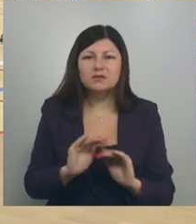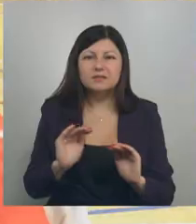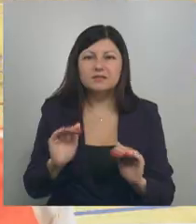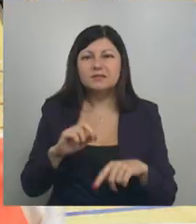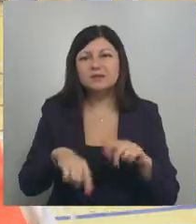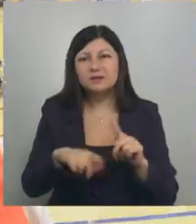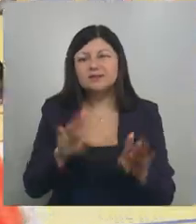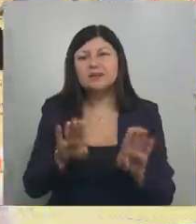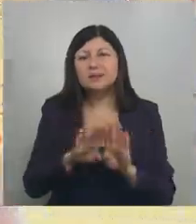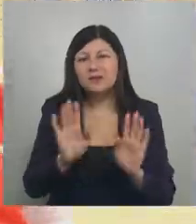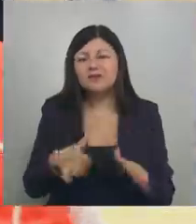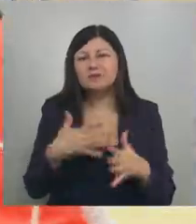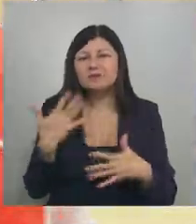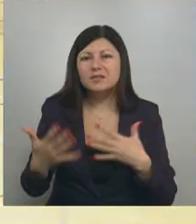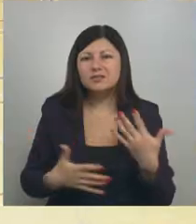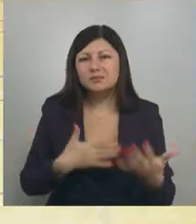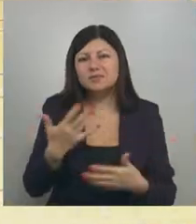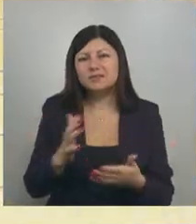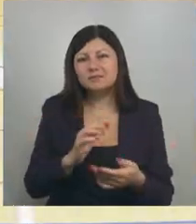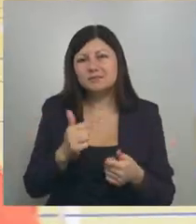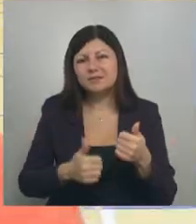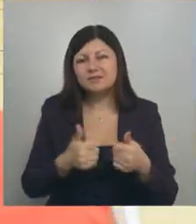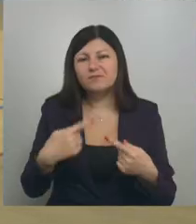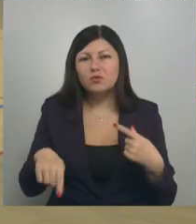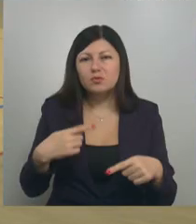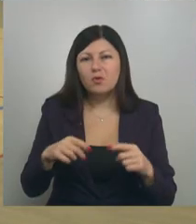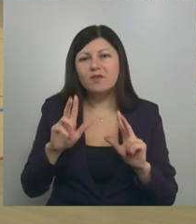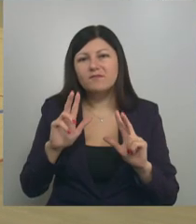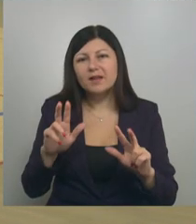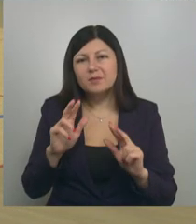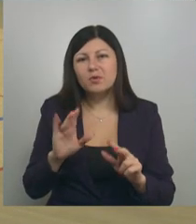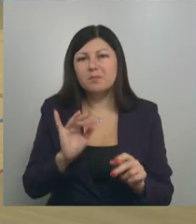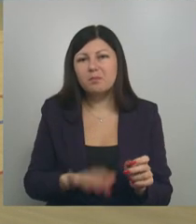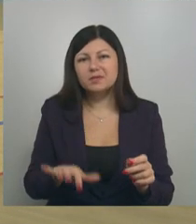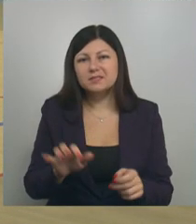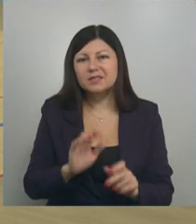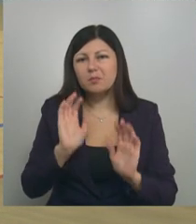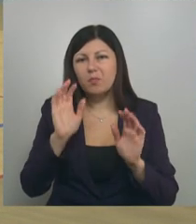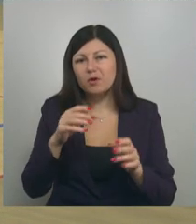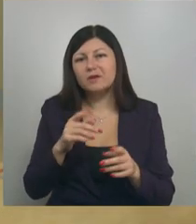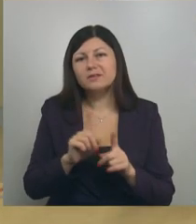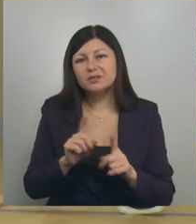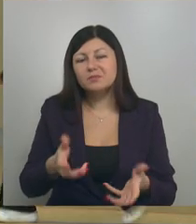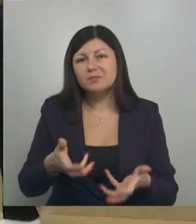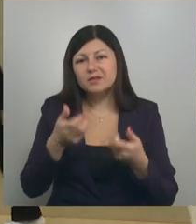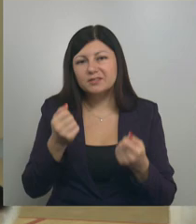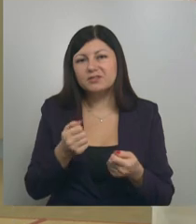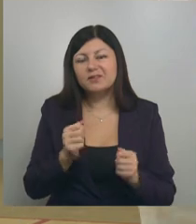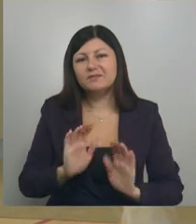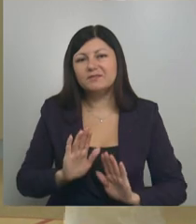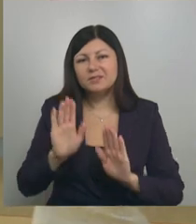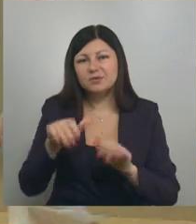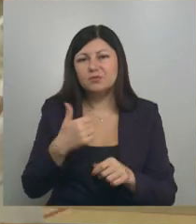Родители также с большим азартом соревновались в футболе, волейболе и баскетболе. Поддержал участников вице-губернатор